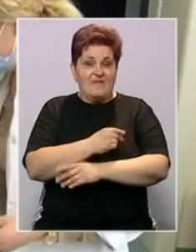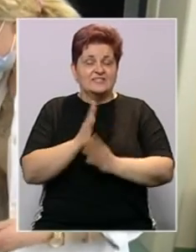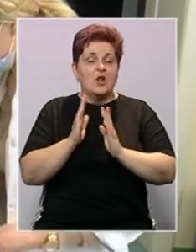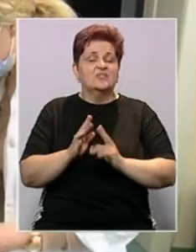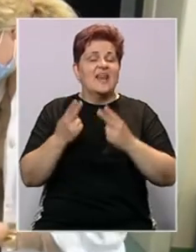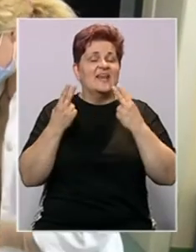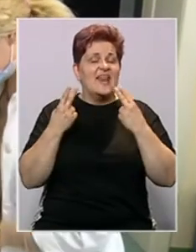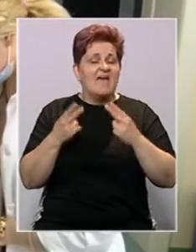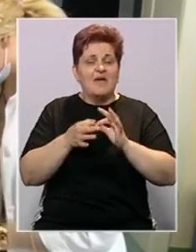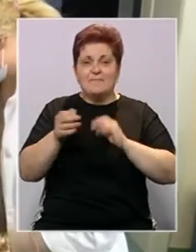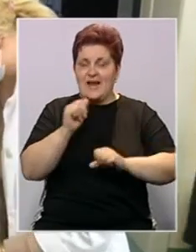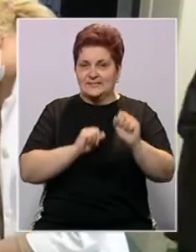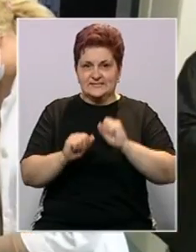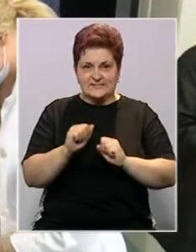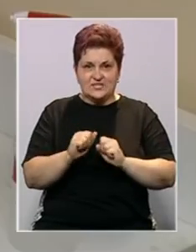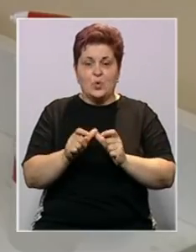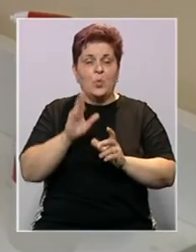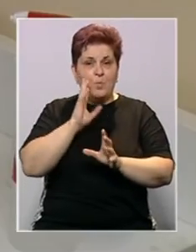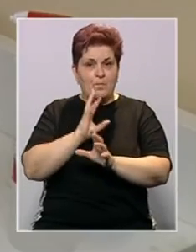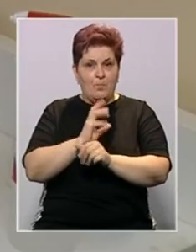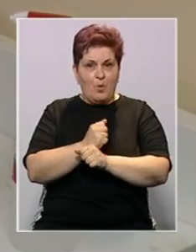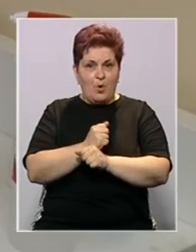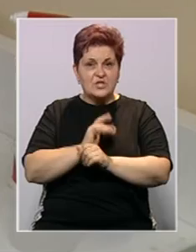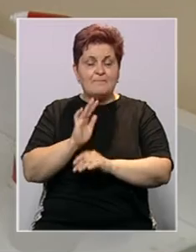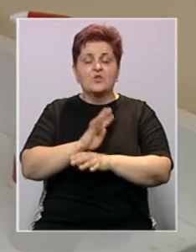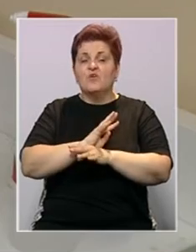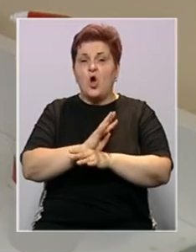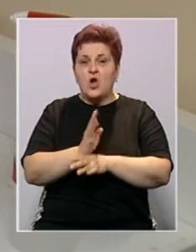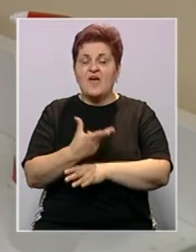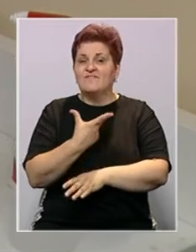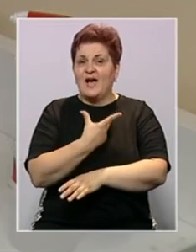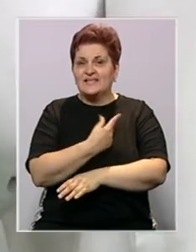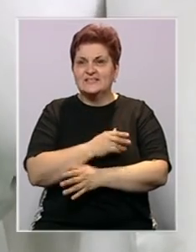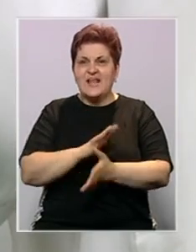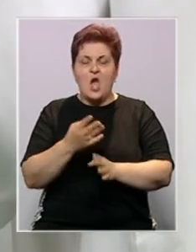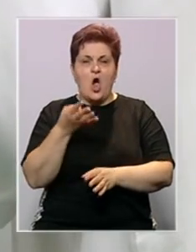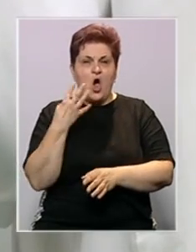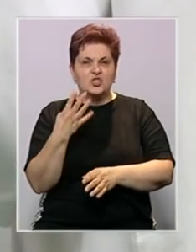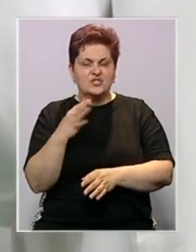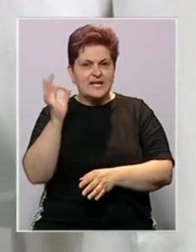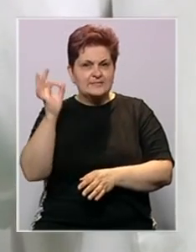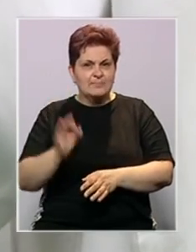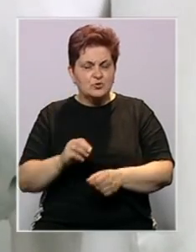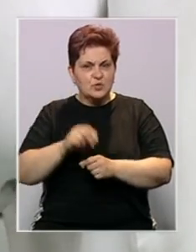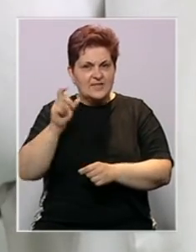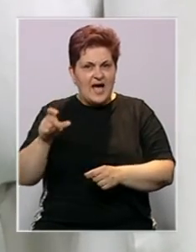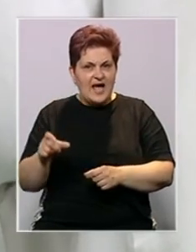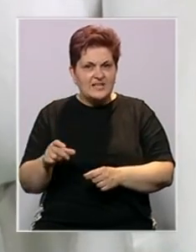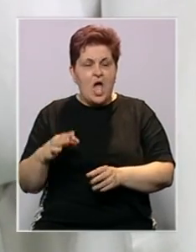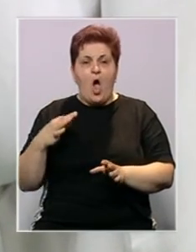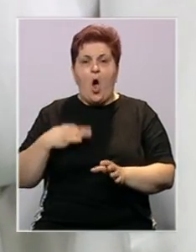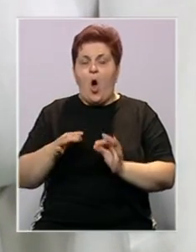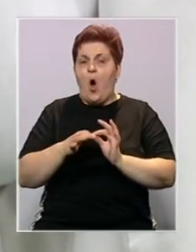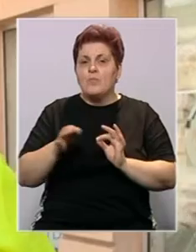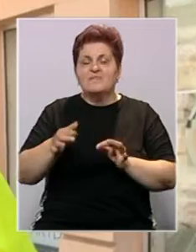ostaje najvažnija mjera zaštite. U BiH protiv koronavirusa vakcinisano je oko 40% stanovništva. Obavezne